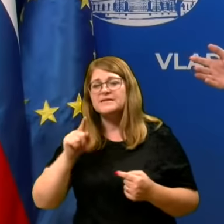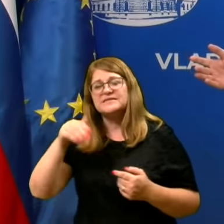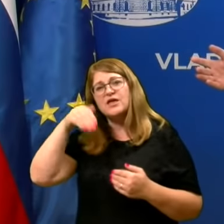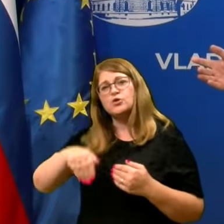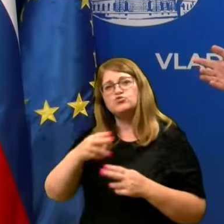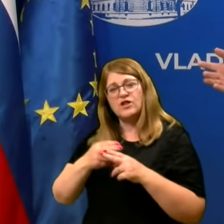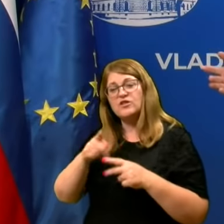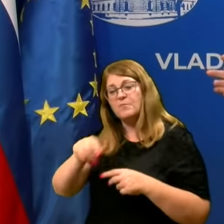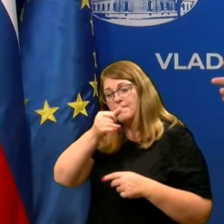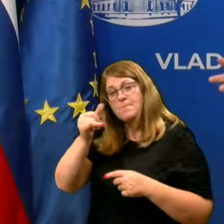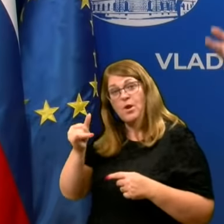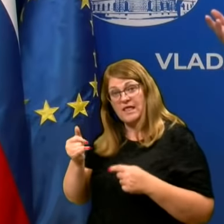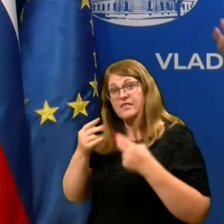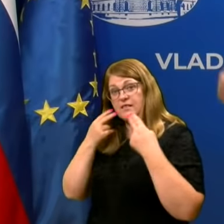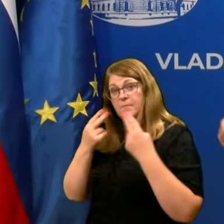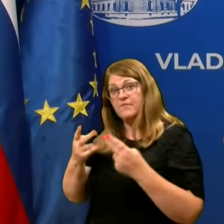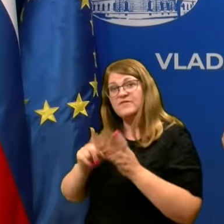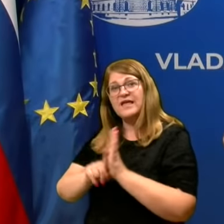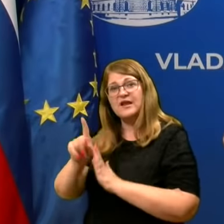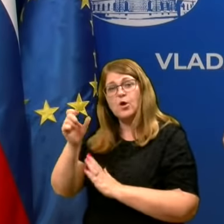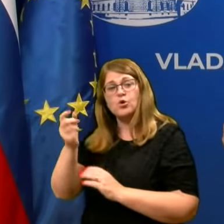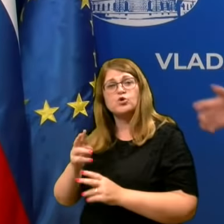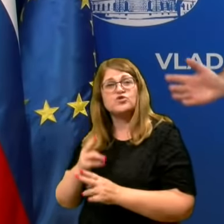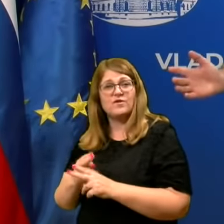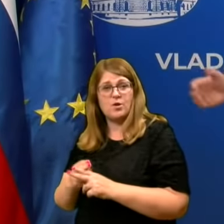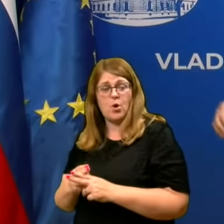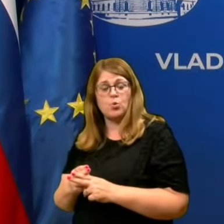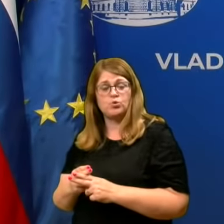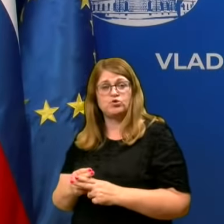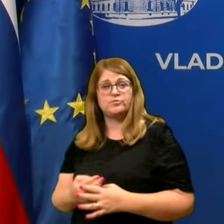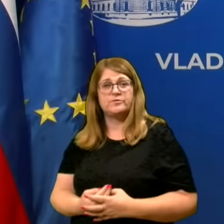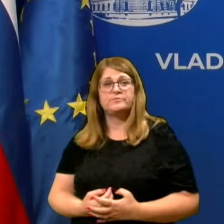je zdaj poletje, pa vidite, da je rekordno število okužb, tako da.